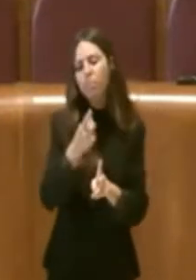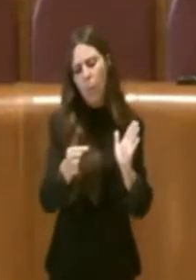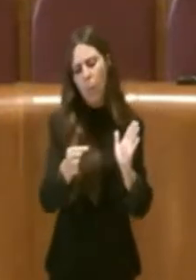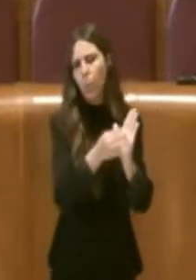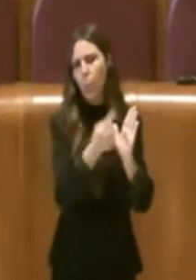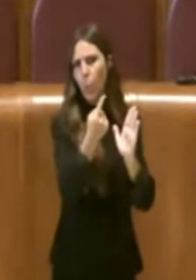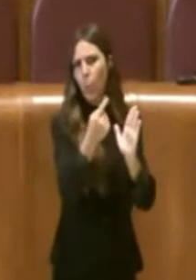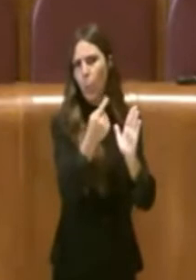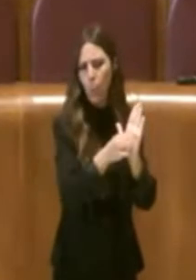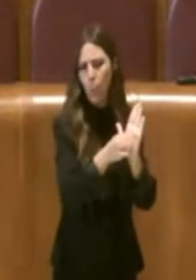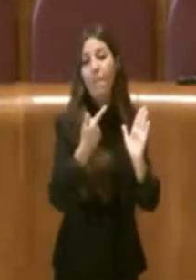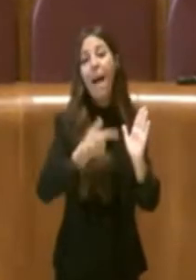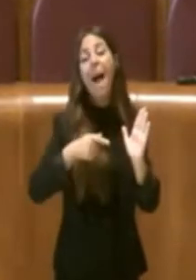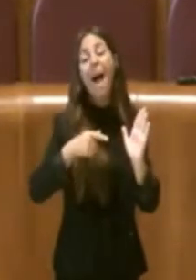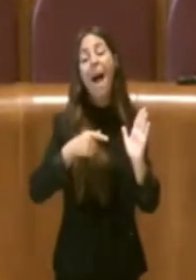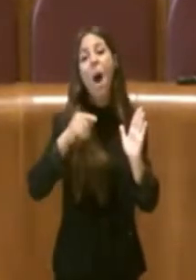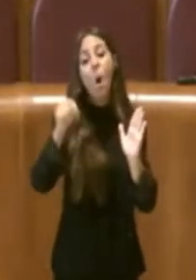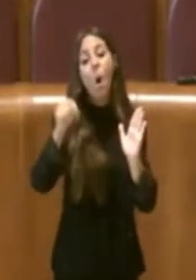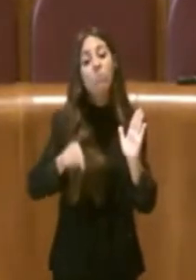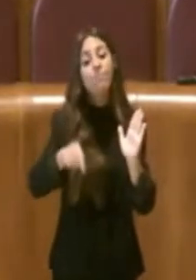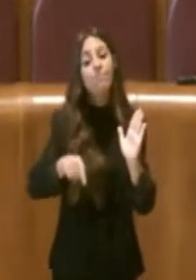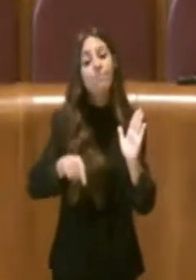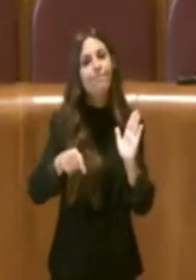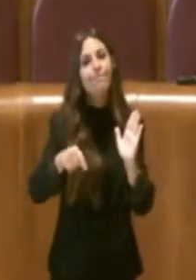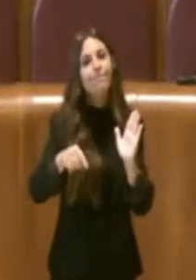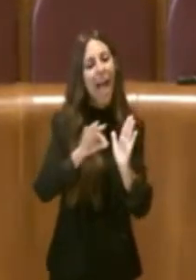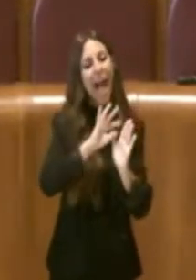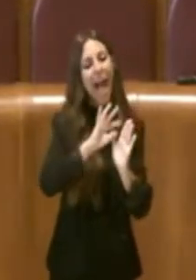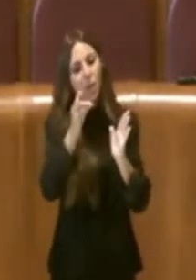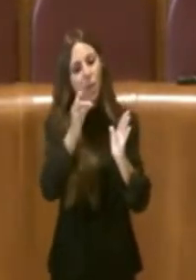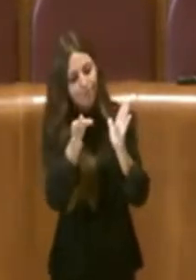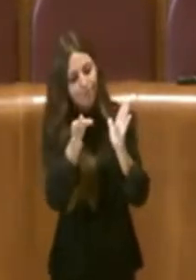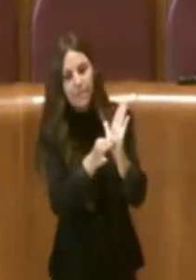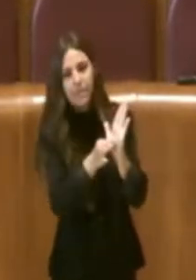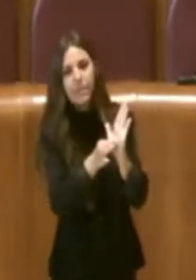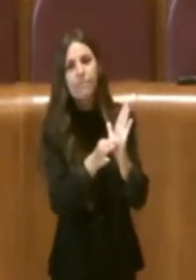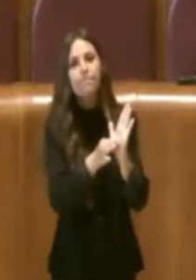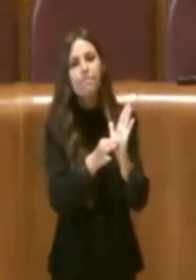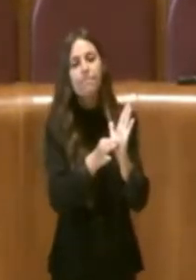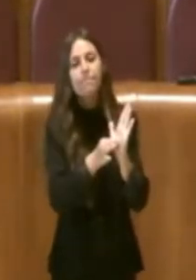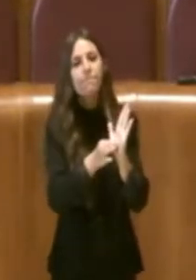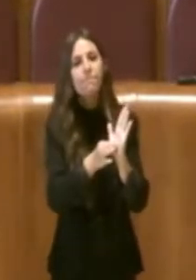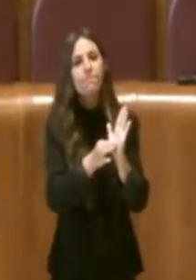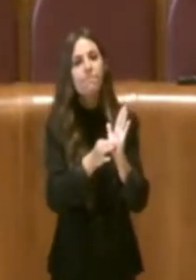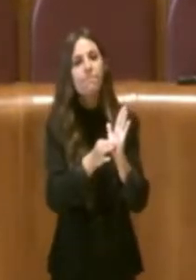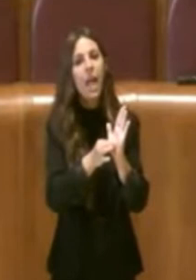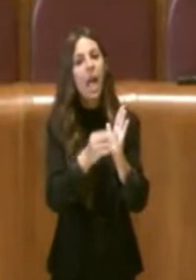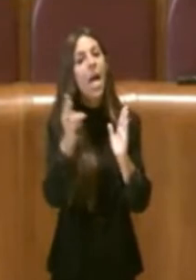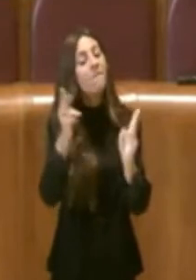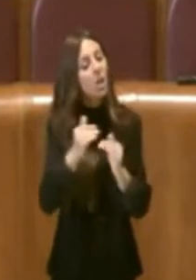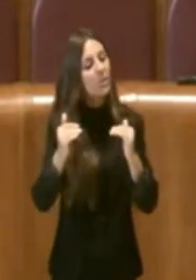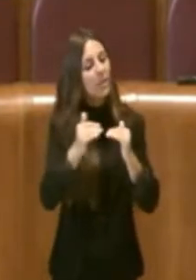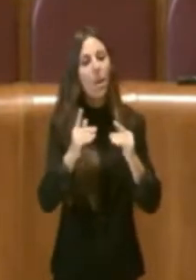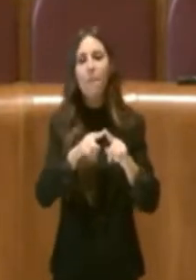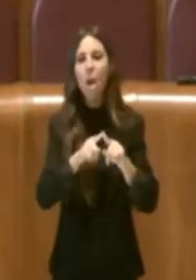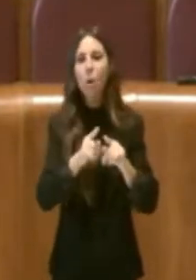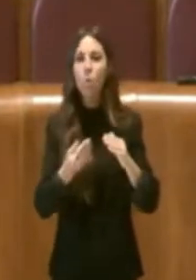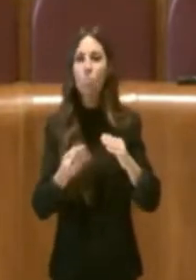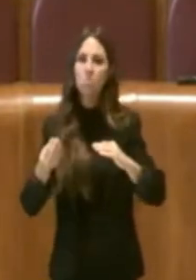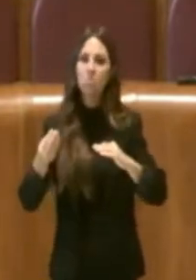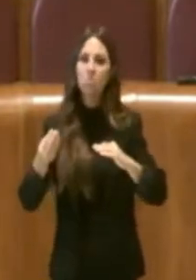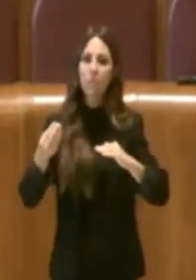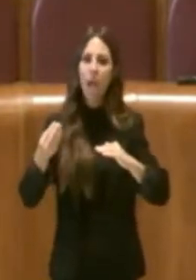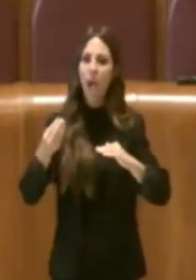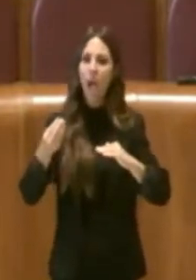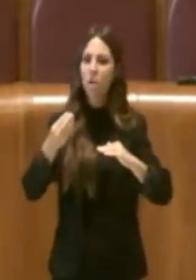Questo che oggi stiamo discutendo è un punto parallelo ma non lo vedo sovrapposto al massimo